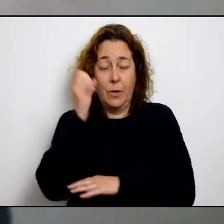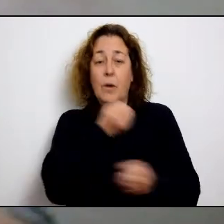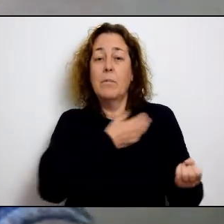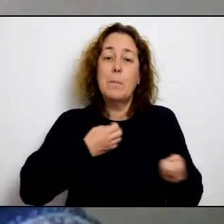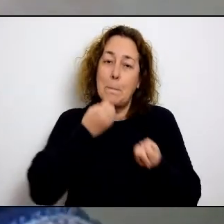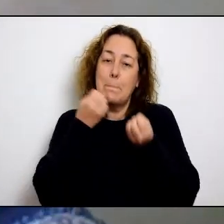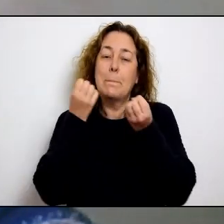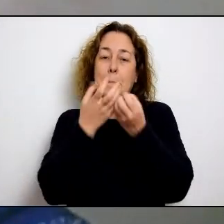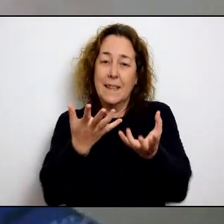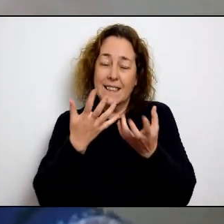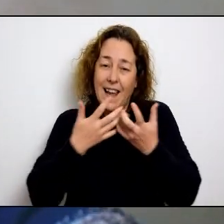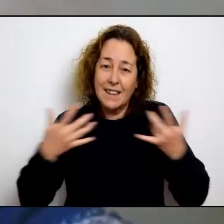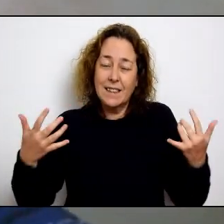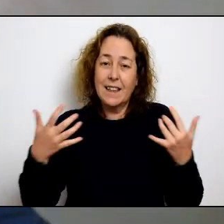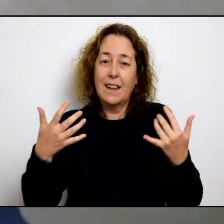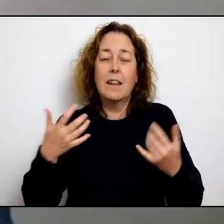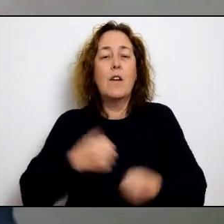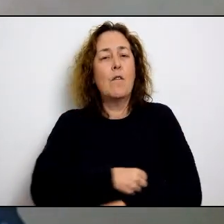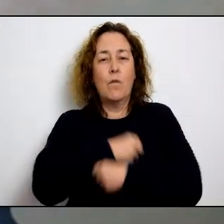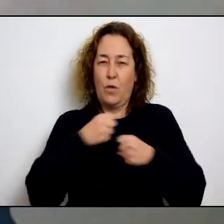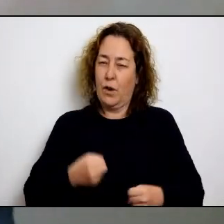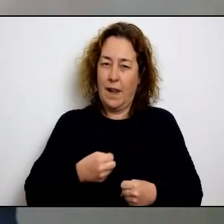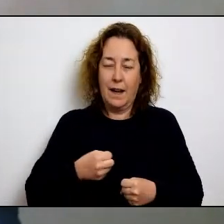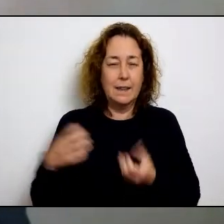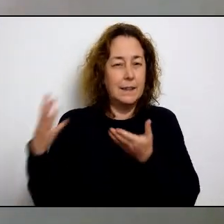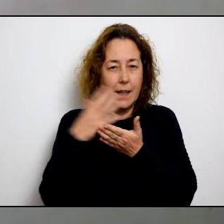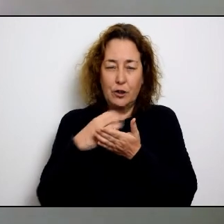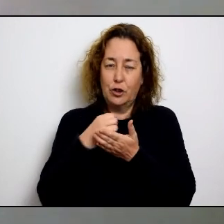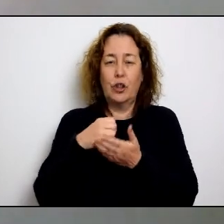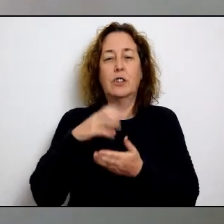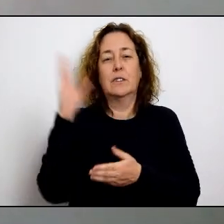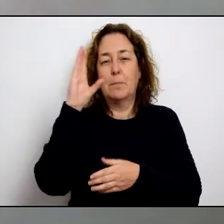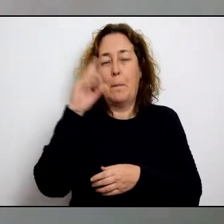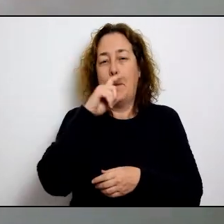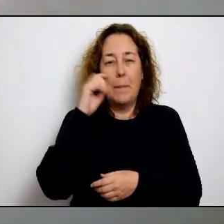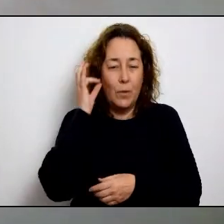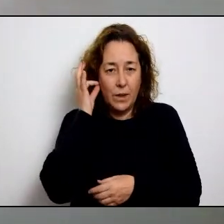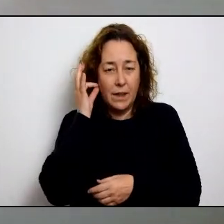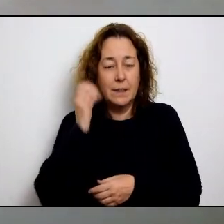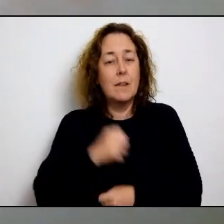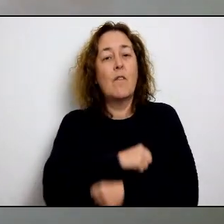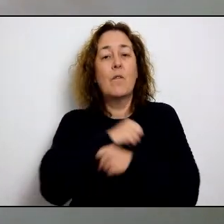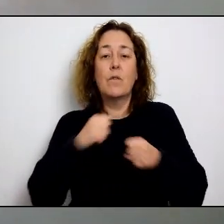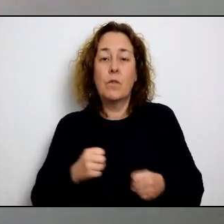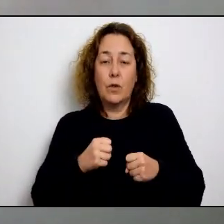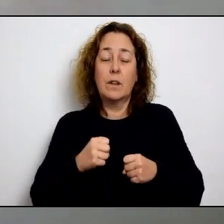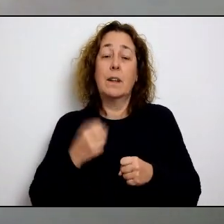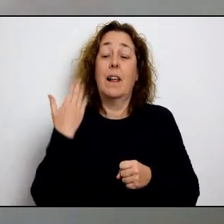mateixos en aquest sentit acabaria aquesta compareixença donant un missatge de molta